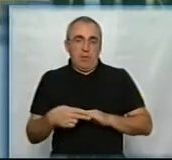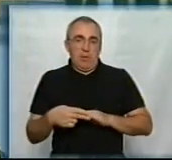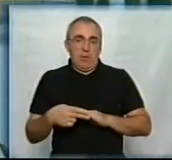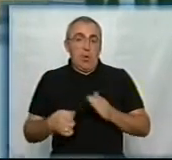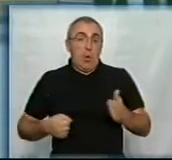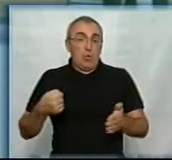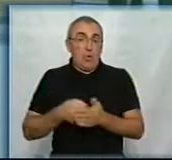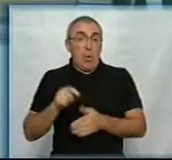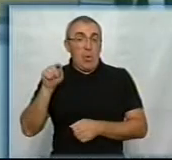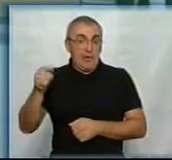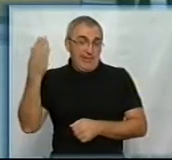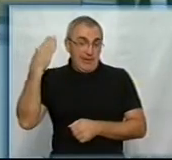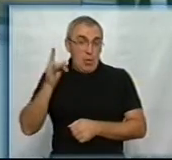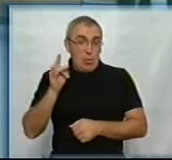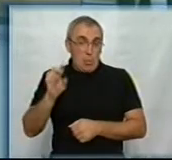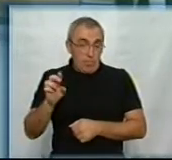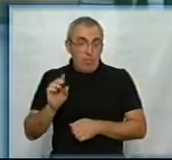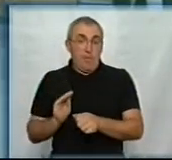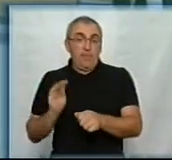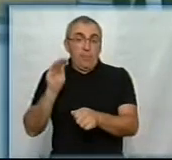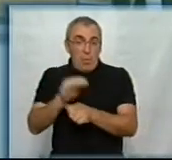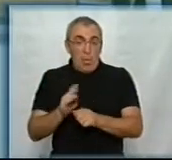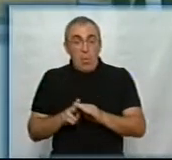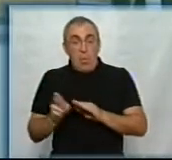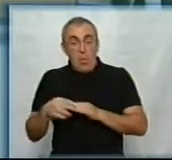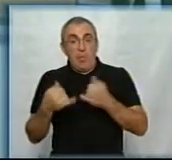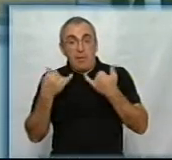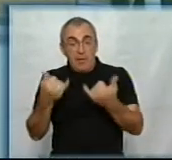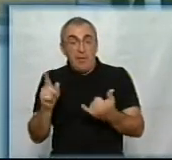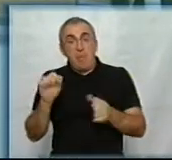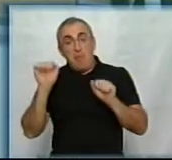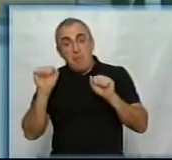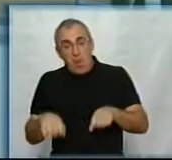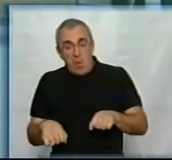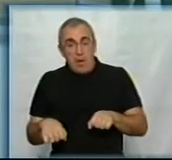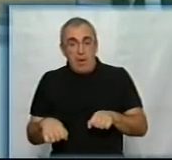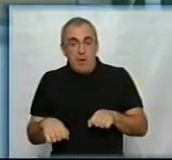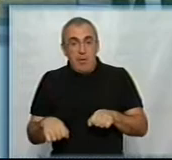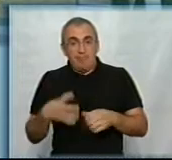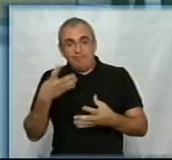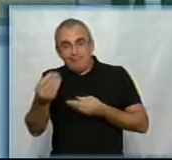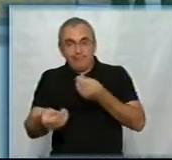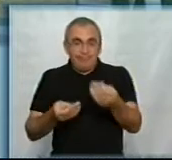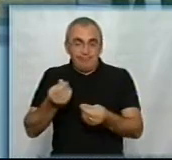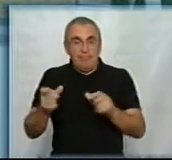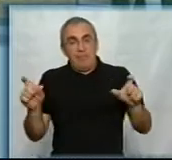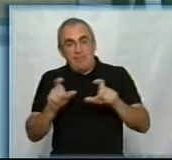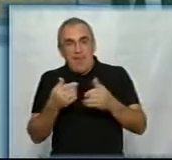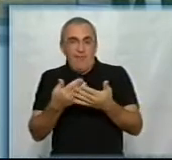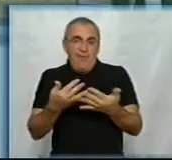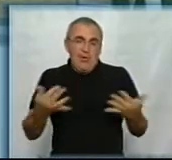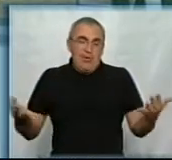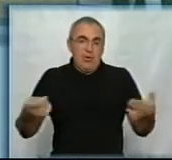тих рублів додавалися наші купони, щоб ми могли розраховуватися в магазинах і в інших